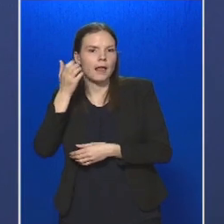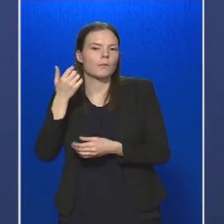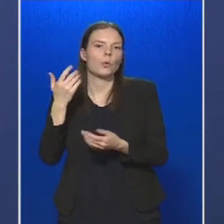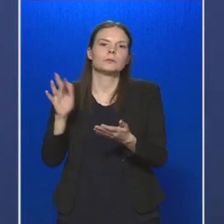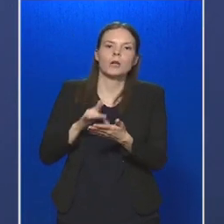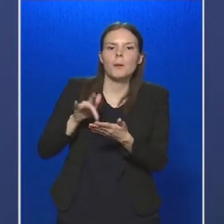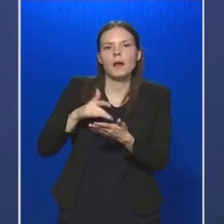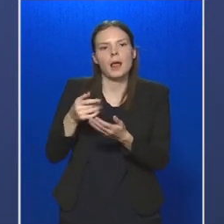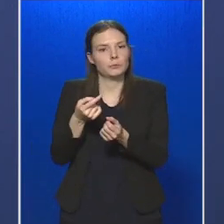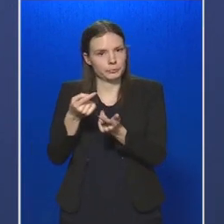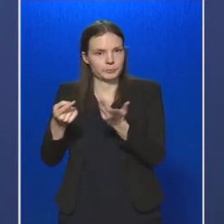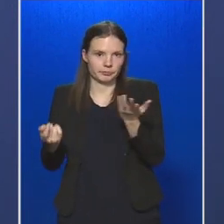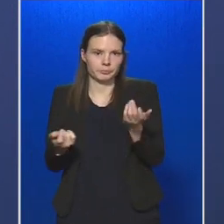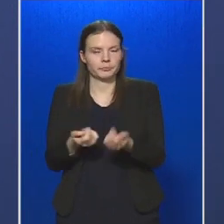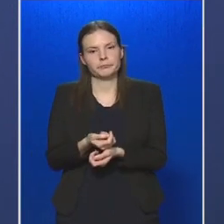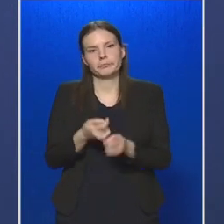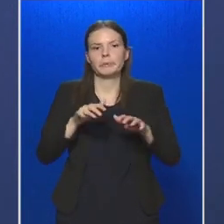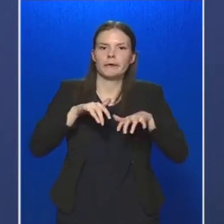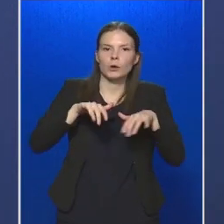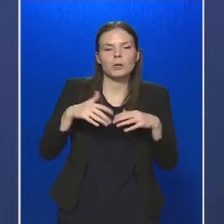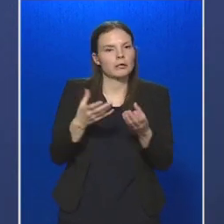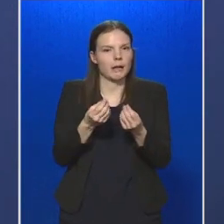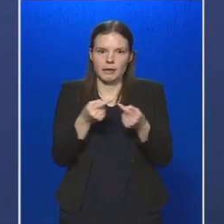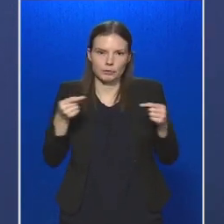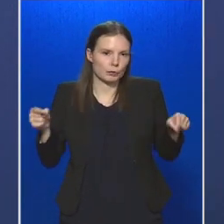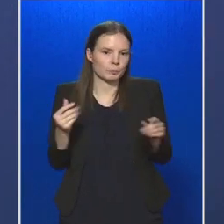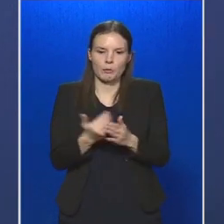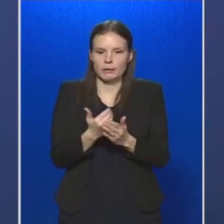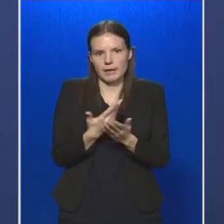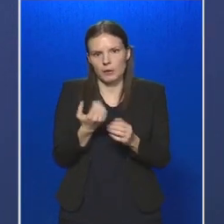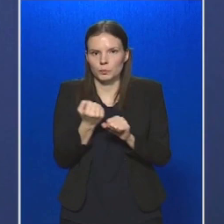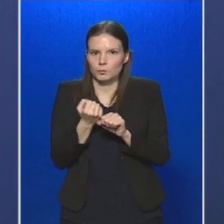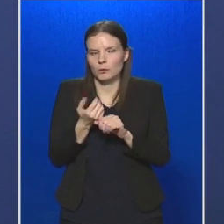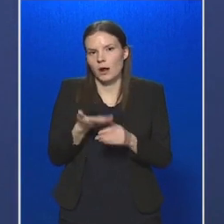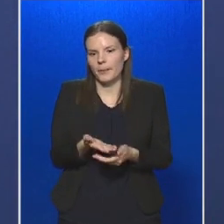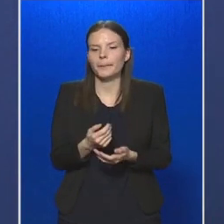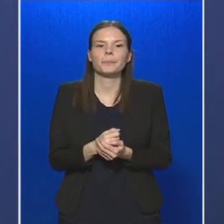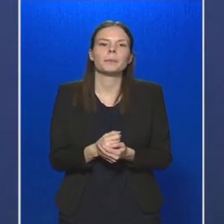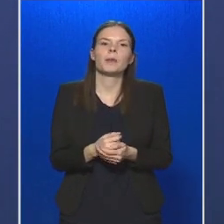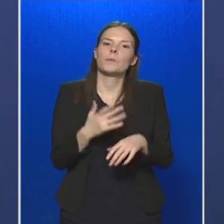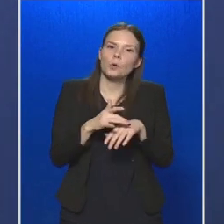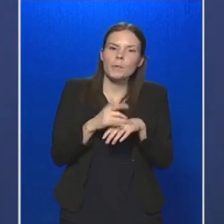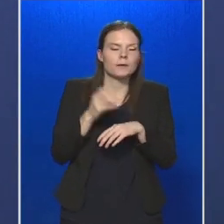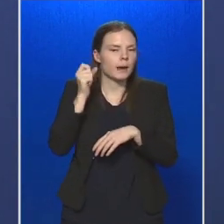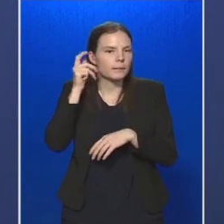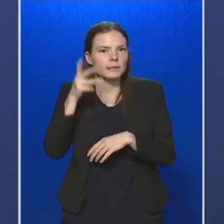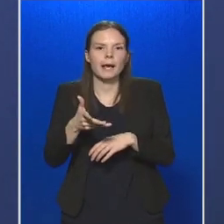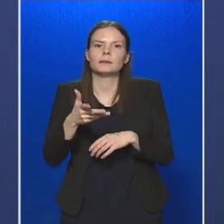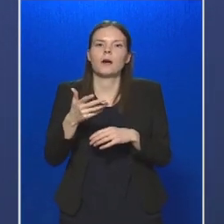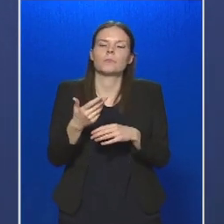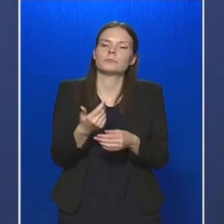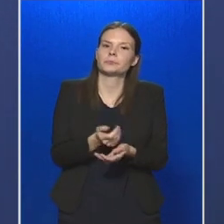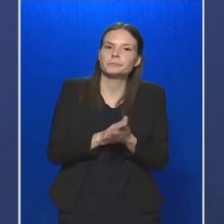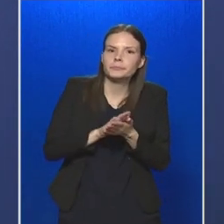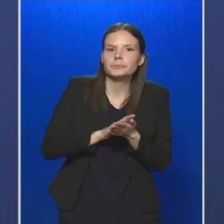tabletet és egyéb informatikai eszközöket. Ezeket próbáljuk meg minden nap többször is letisztítani,